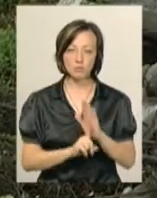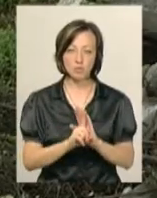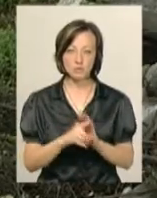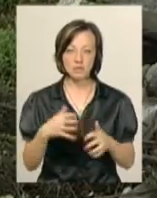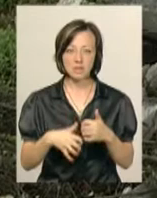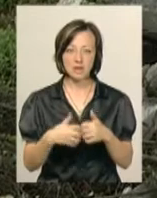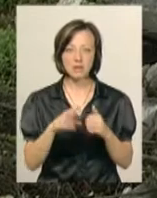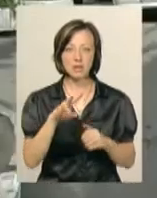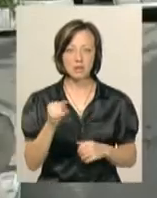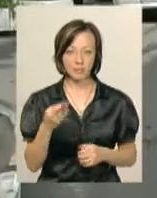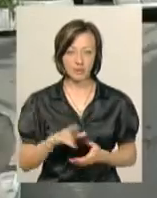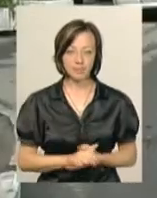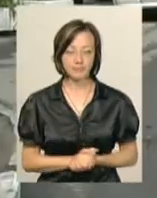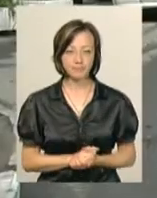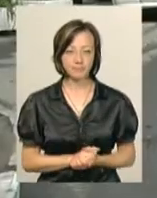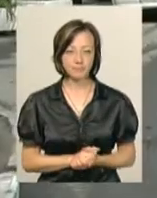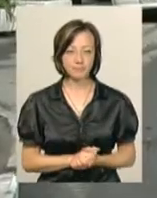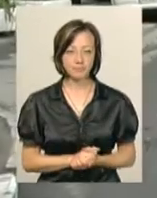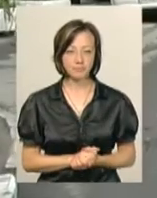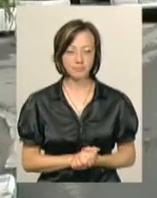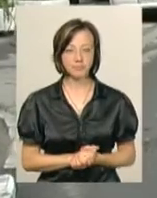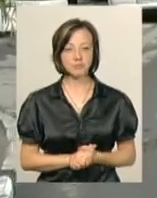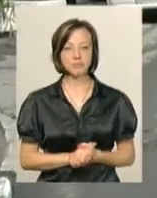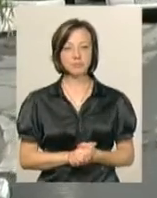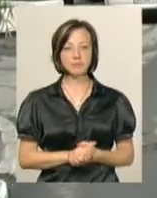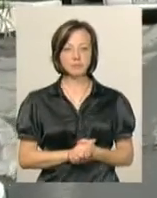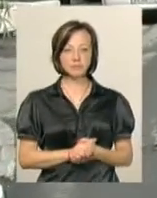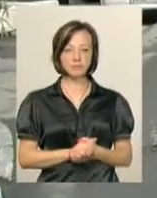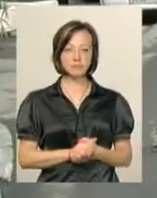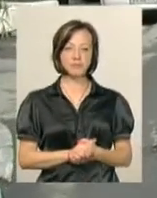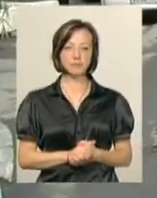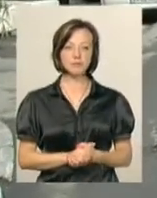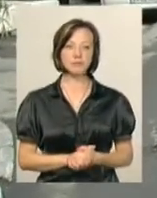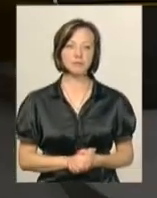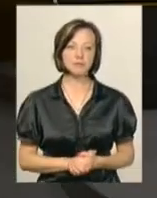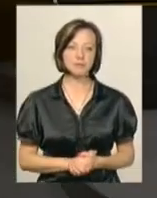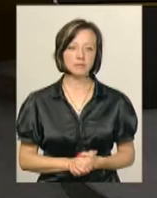всередині липня. Наталія Сідова, Дем'ян Цегольник, Іван Мовчан. Новини Поділя. Центр.